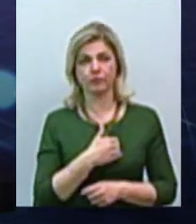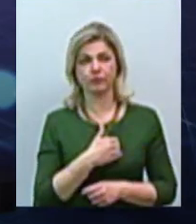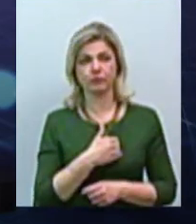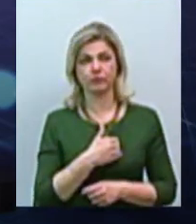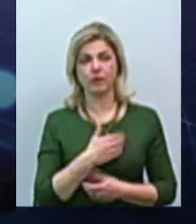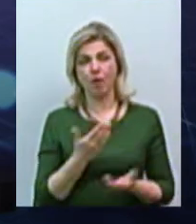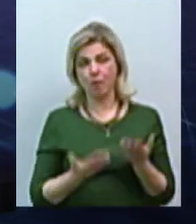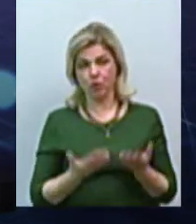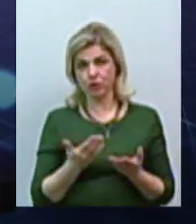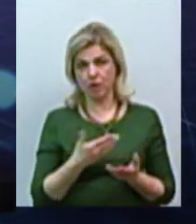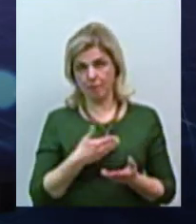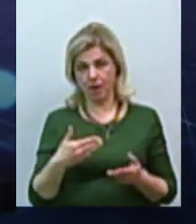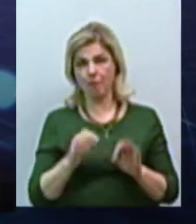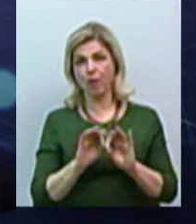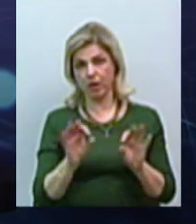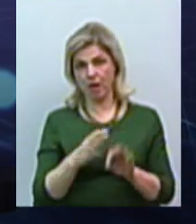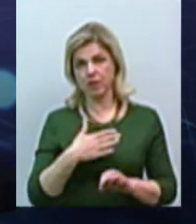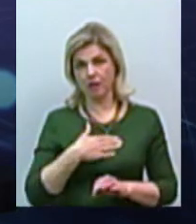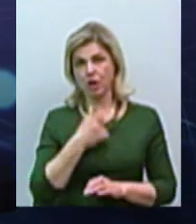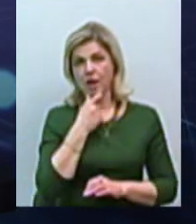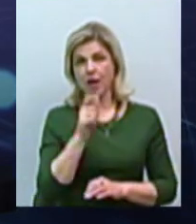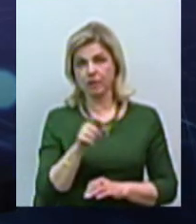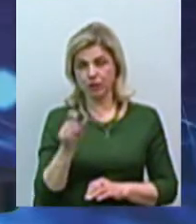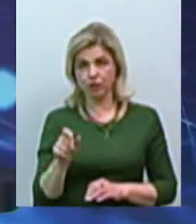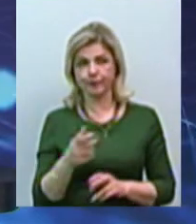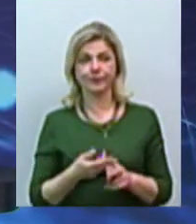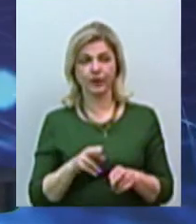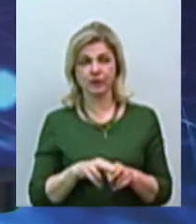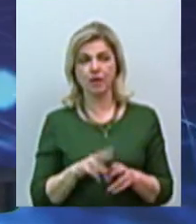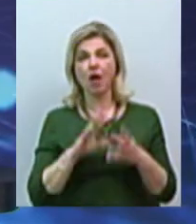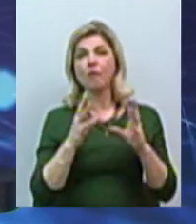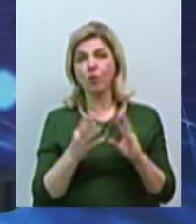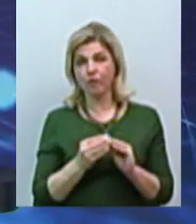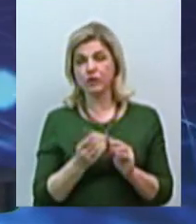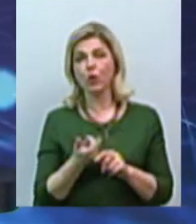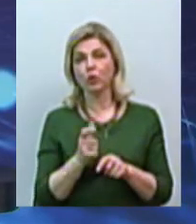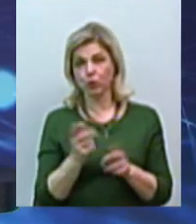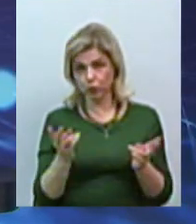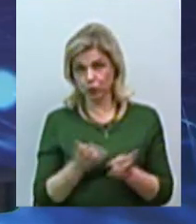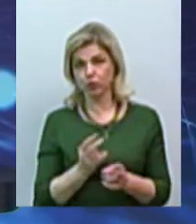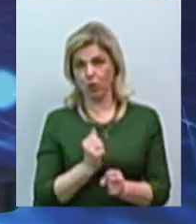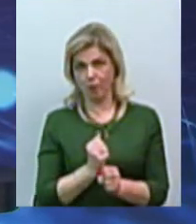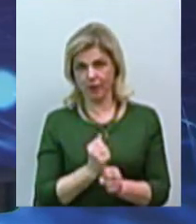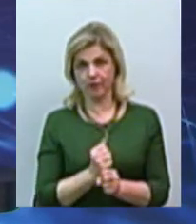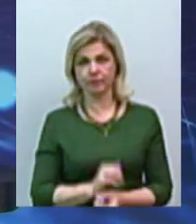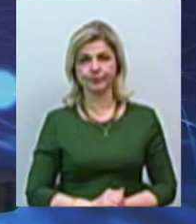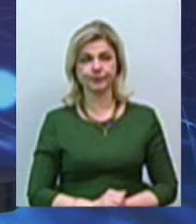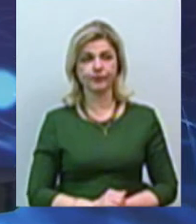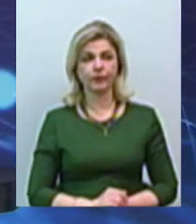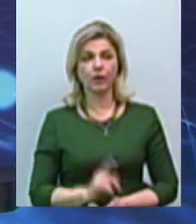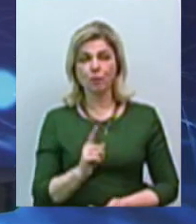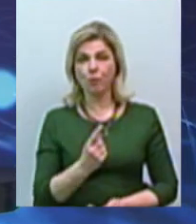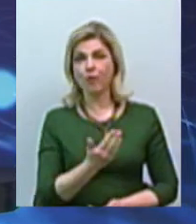пояснімо нашим глядачам, будь ласка. Так, так. Я думаю, це взагалі дуже потрібно робити, тому що, ви знаєте,